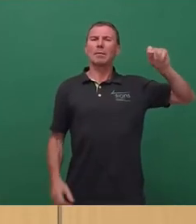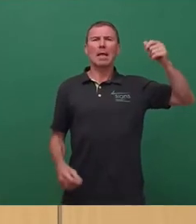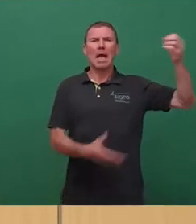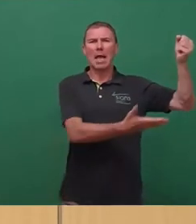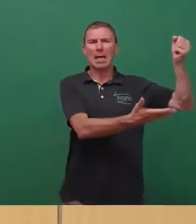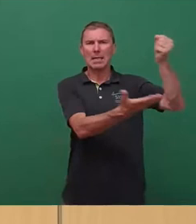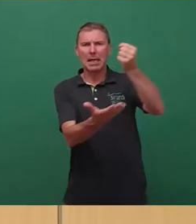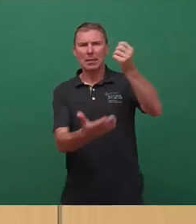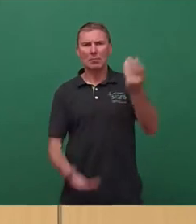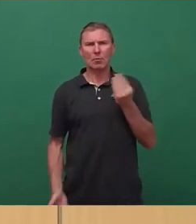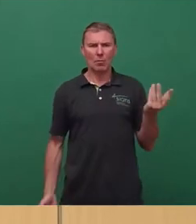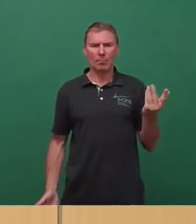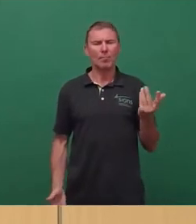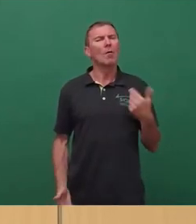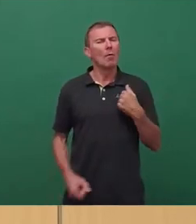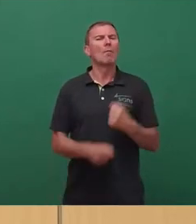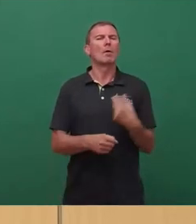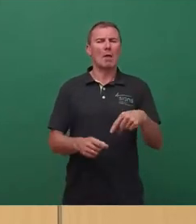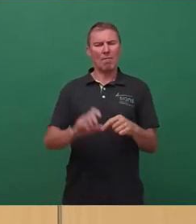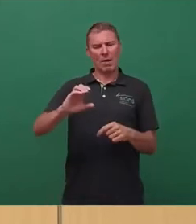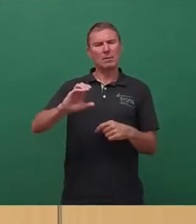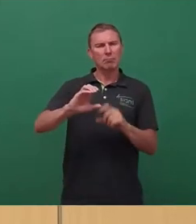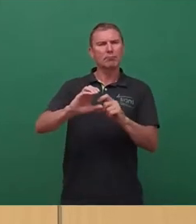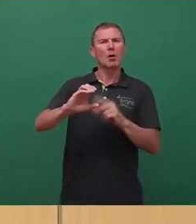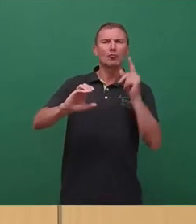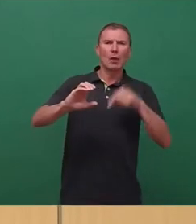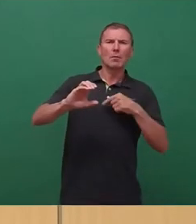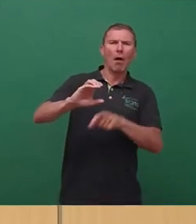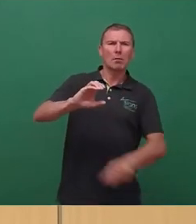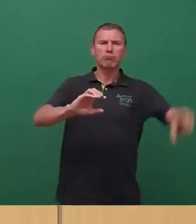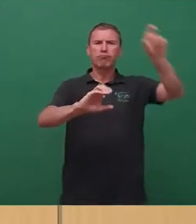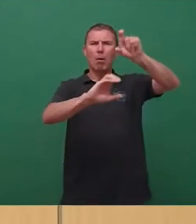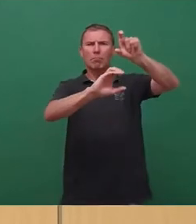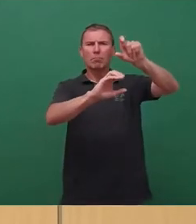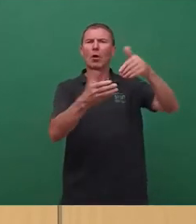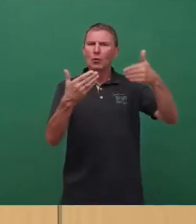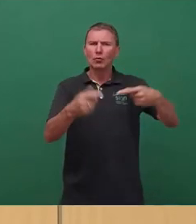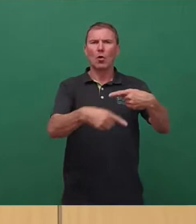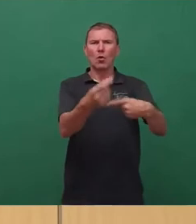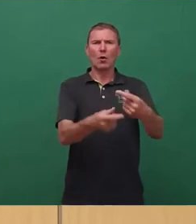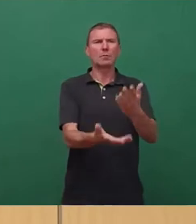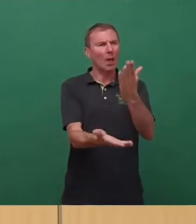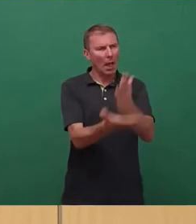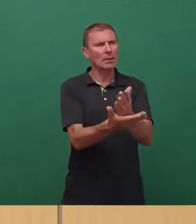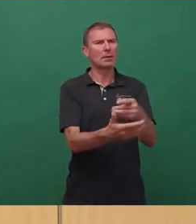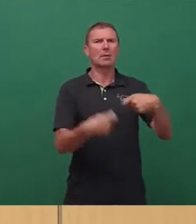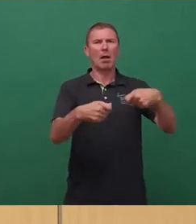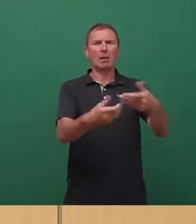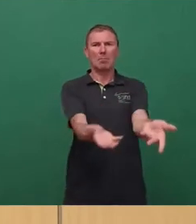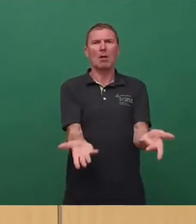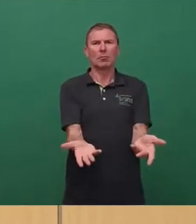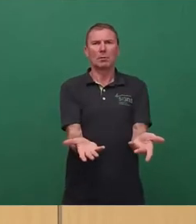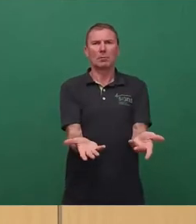Wir machen jetzt die fehlende Summe hier im Stadtrat locker. So geht es, damit wird das Ding jetzt hoffentlich auch gemacht. Ich denke, das Geld